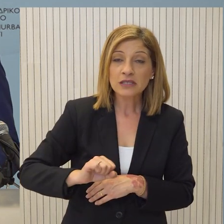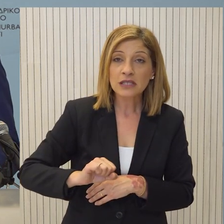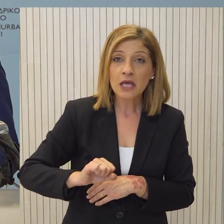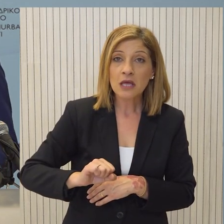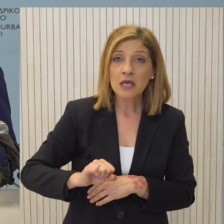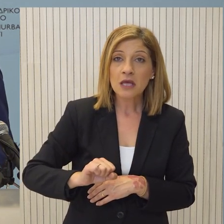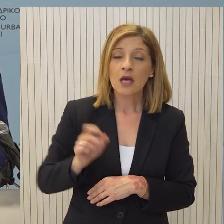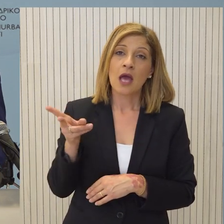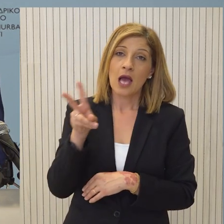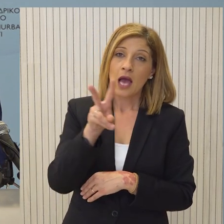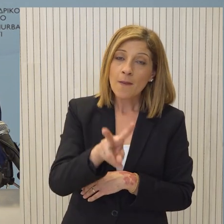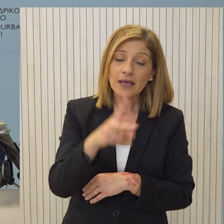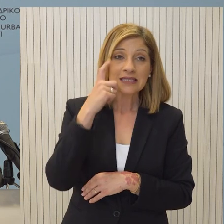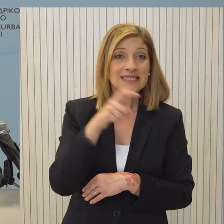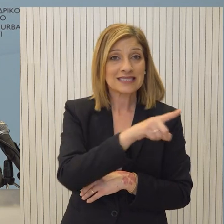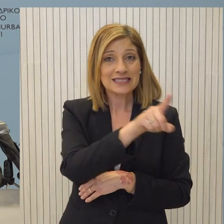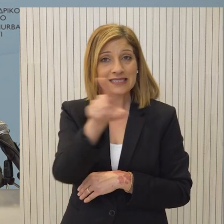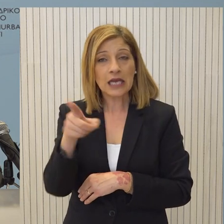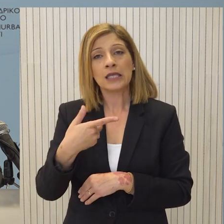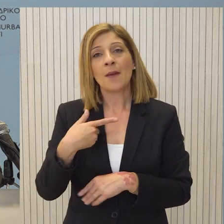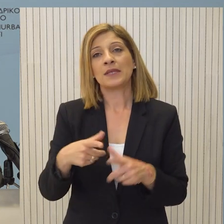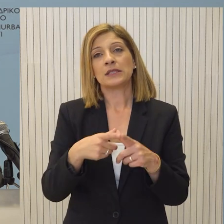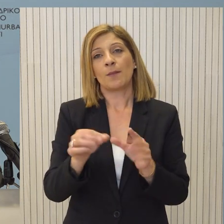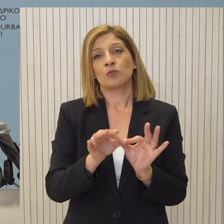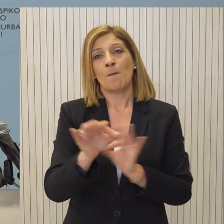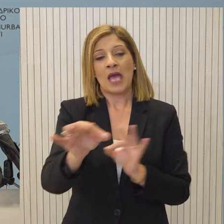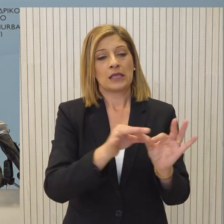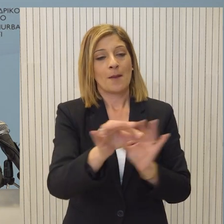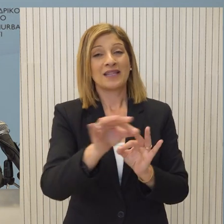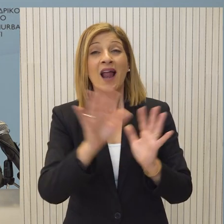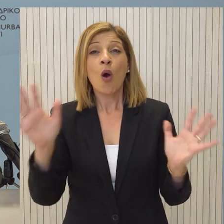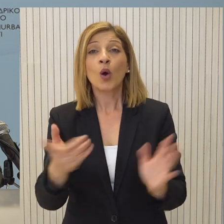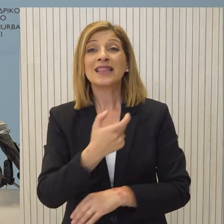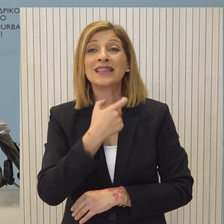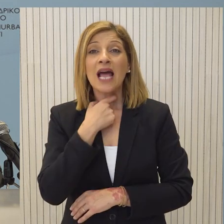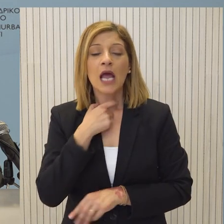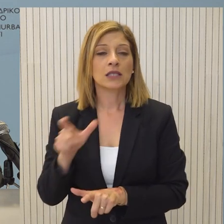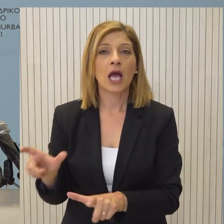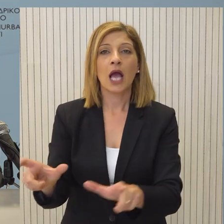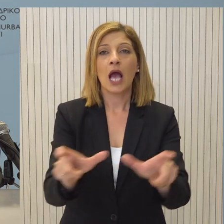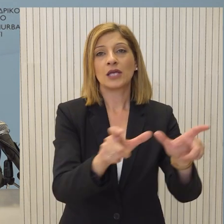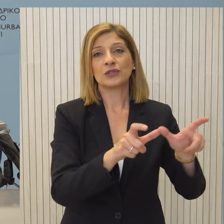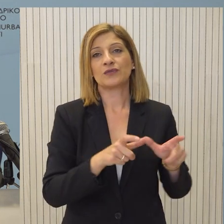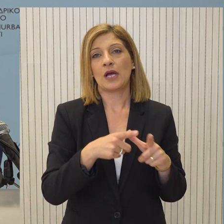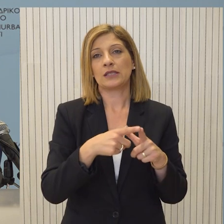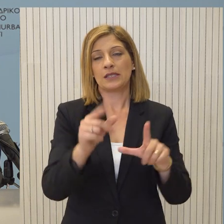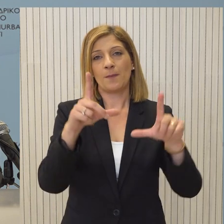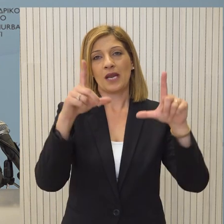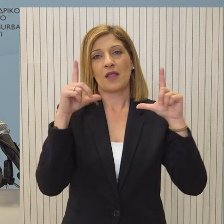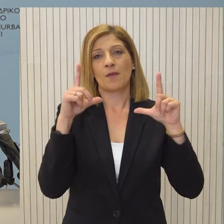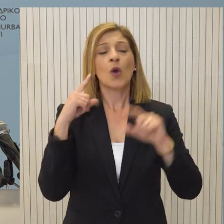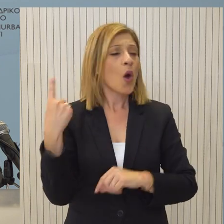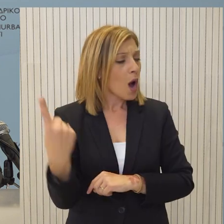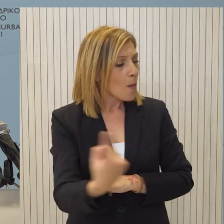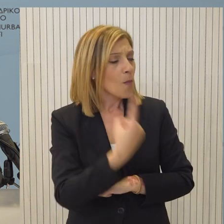Λαμβάνω, όπως είναι πολύ καλά γνωστό λαμβάνονται όλα τα παρέντα μέτρα για να διατηρηθεί το αισθήμα ασφάλειας αλλά και η ασφάλεια στην Κυπριακή Δημοκρατία από